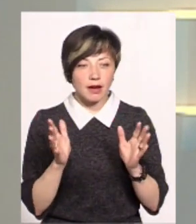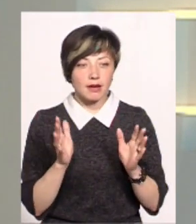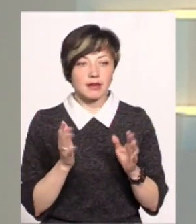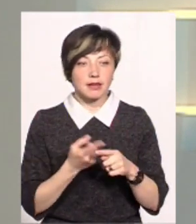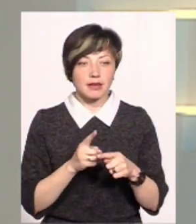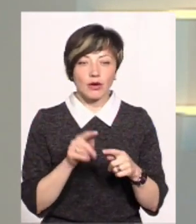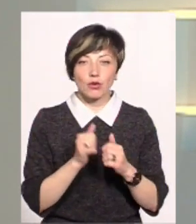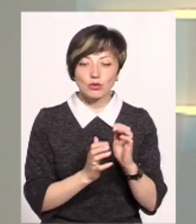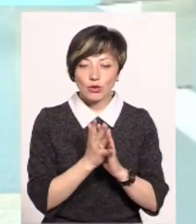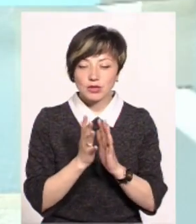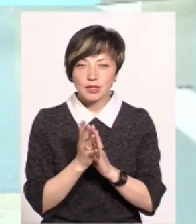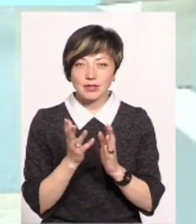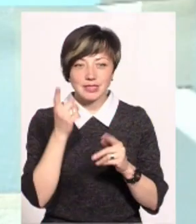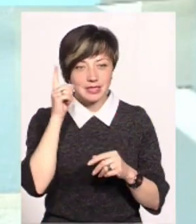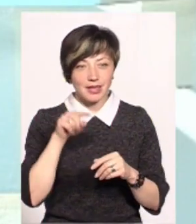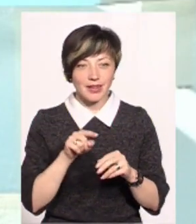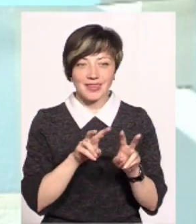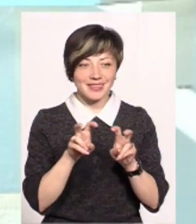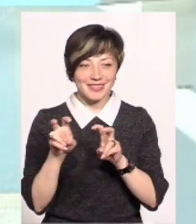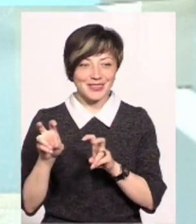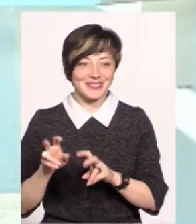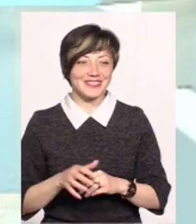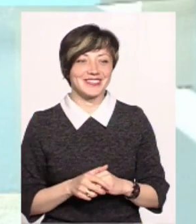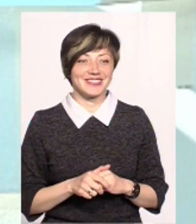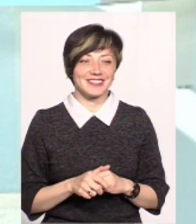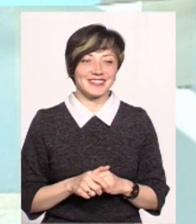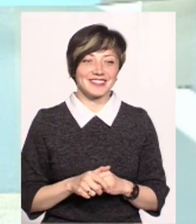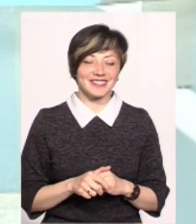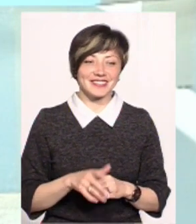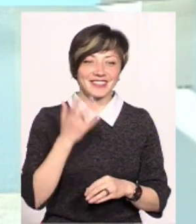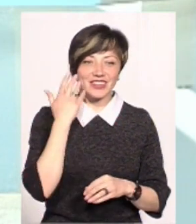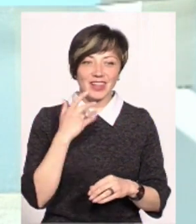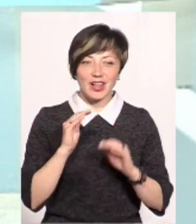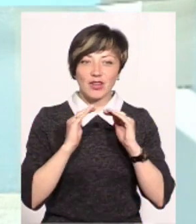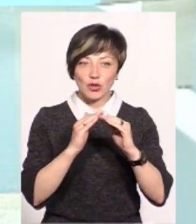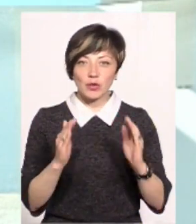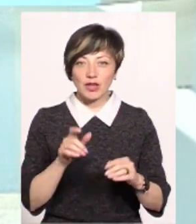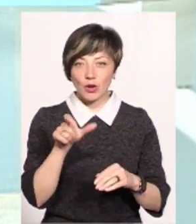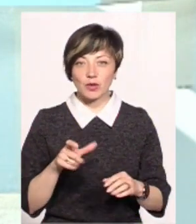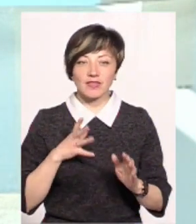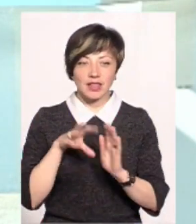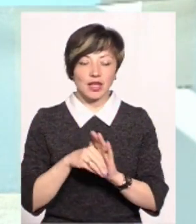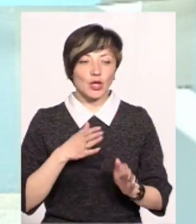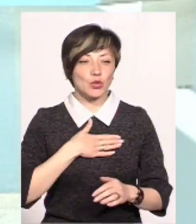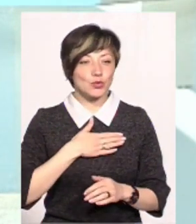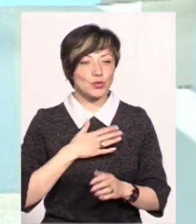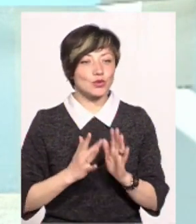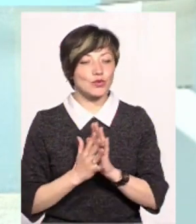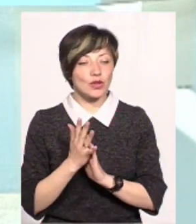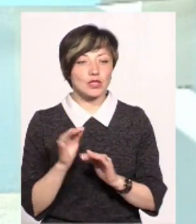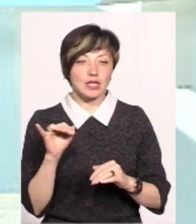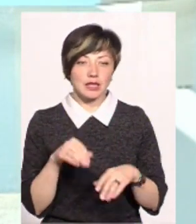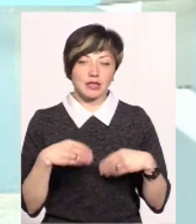вболівають, кожну рослинку, я думаю, що знають, чуть ли не поіменно її називають, коли ходять в теплиці. Бо справді ця людина вкладає душу в те, що вирощує.